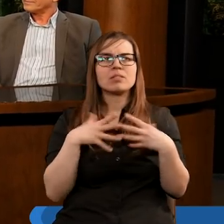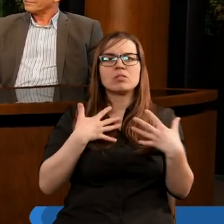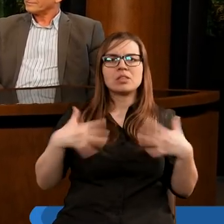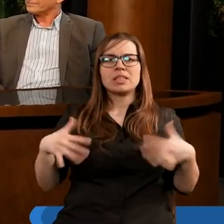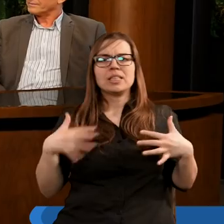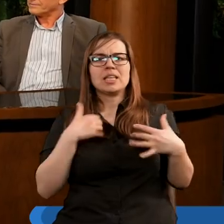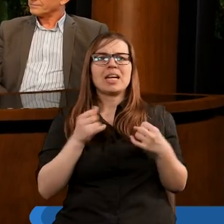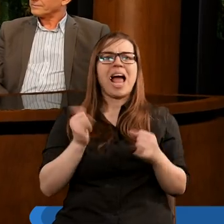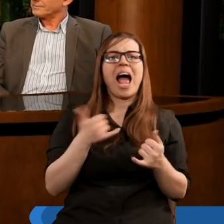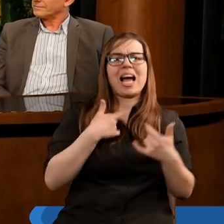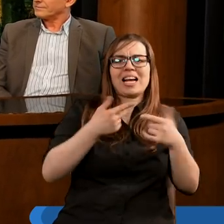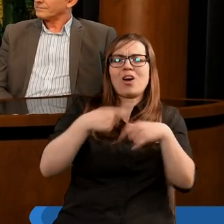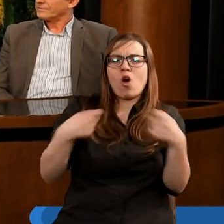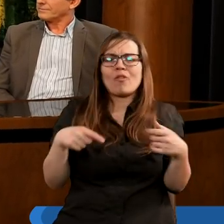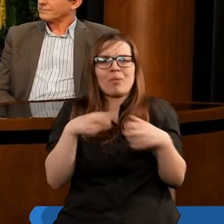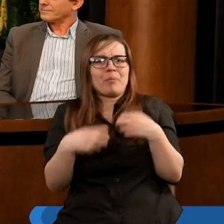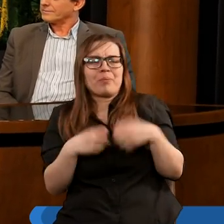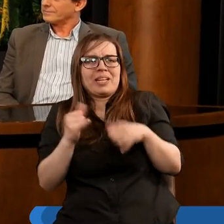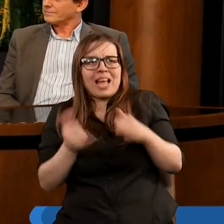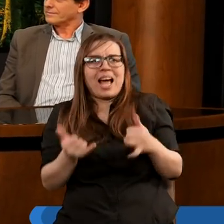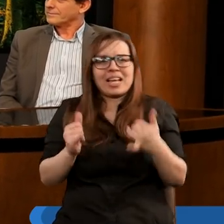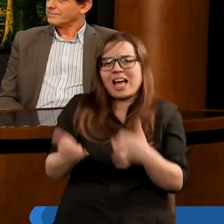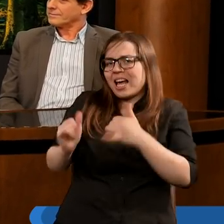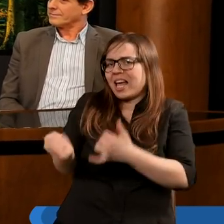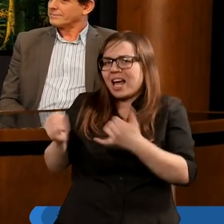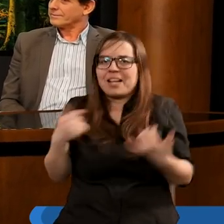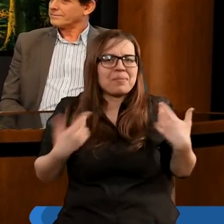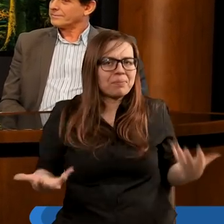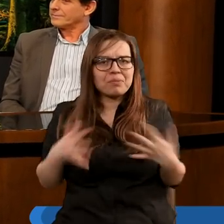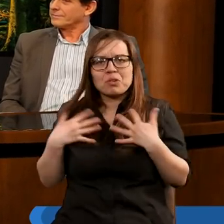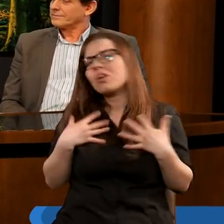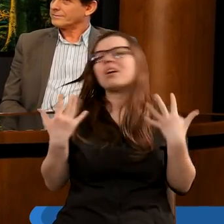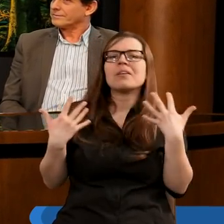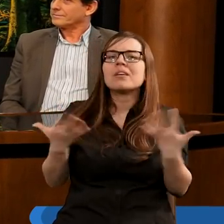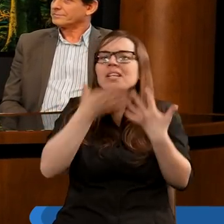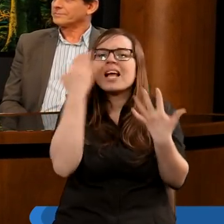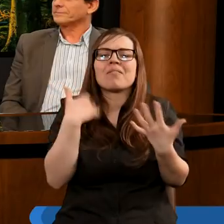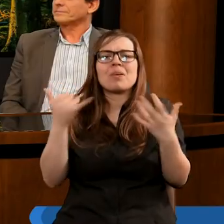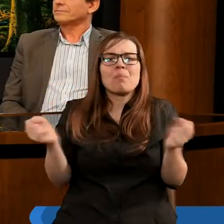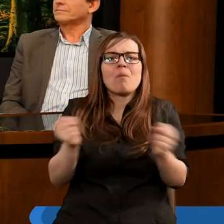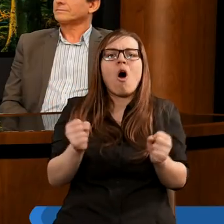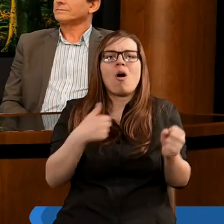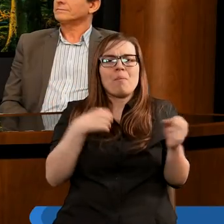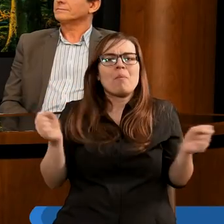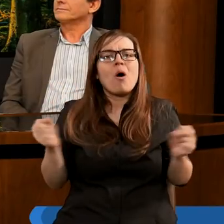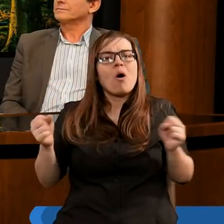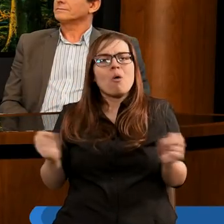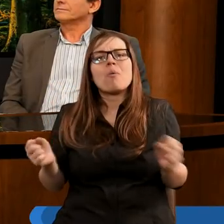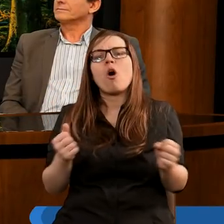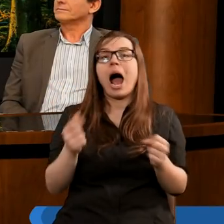duży respekt, że pozostają w niewoli, pozostają w tym, służą temu, czego się boją. To jest, kiedy Bóg